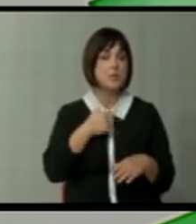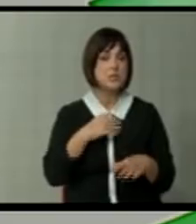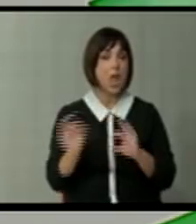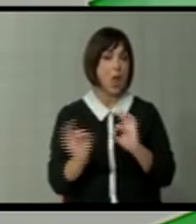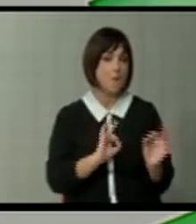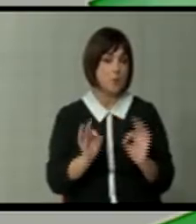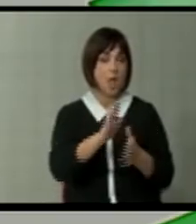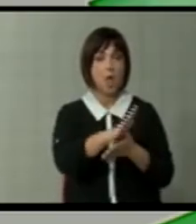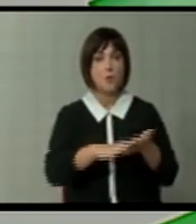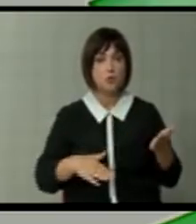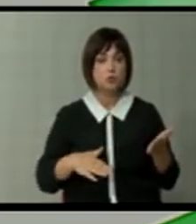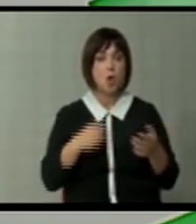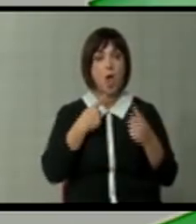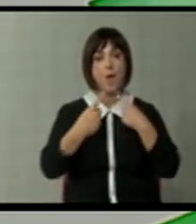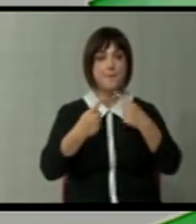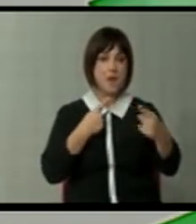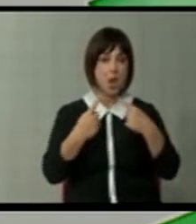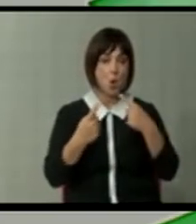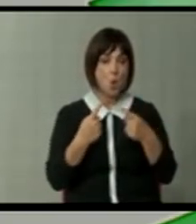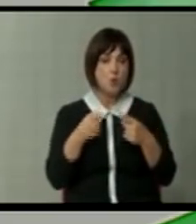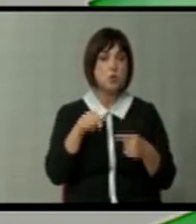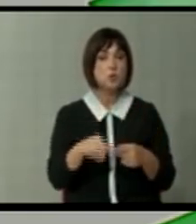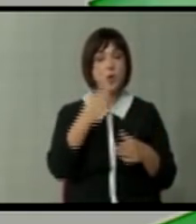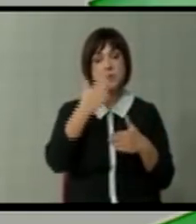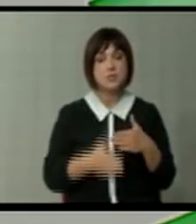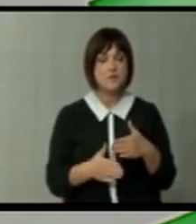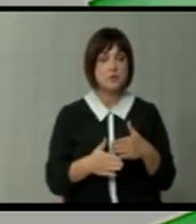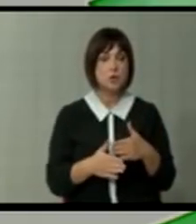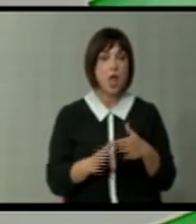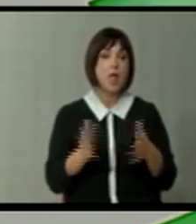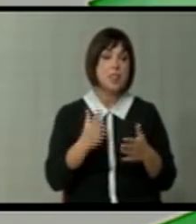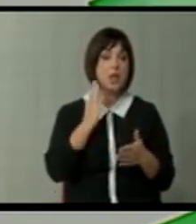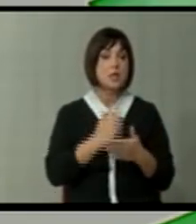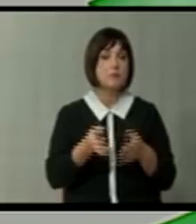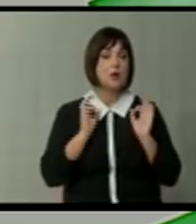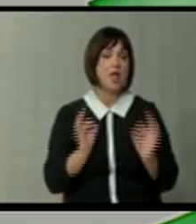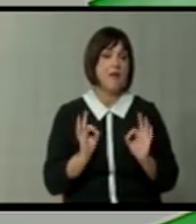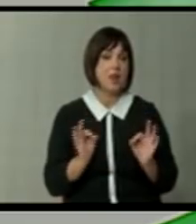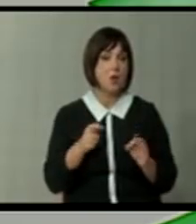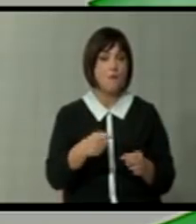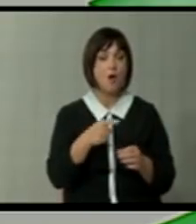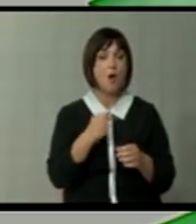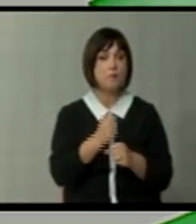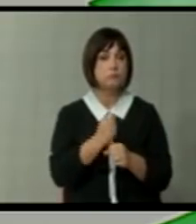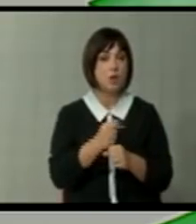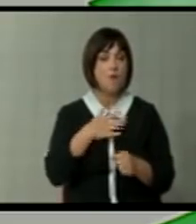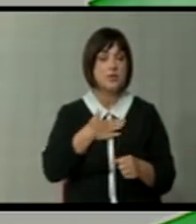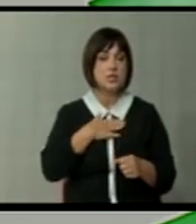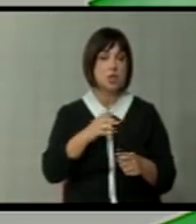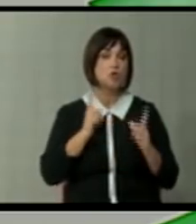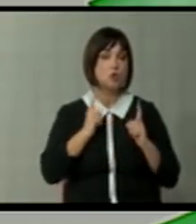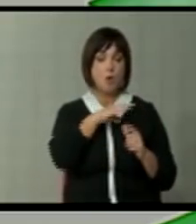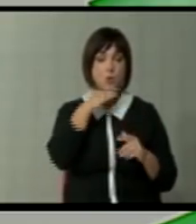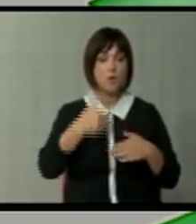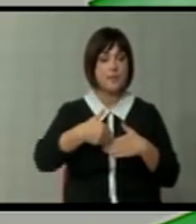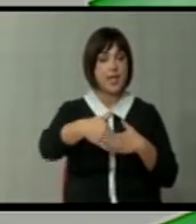подготвени да започнеме процес на преговори и тука би завршиле. Дали ќе биде квалитетен тој процес, затоа што од нас се очекува многу